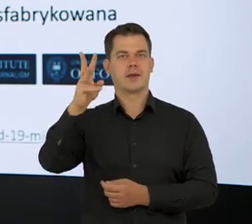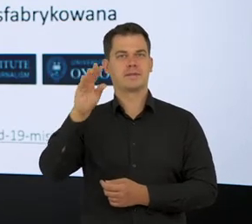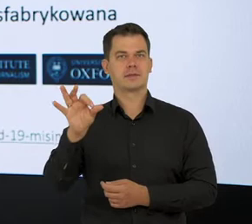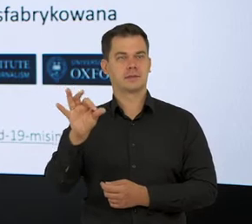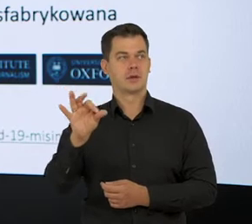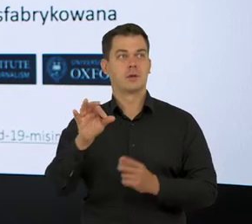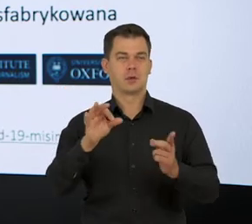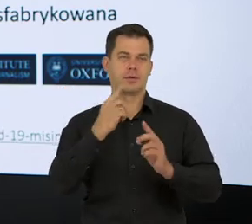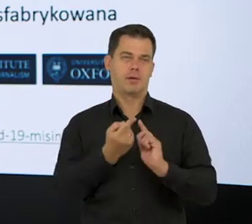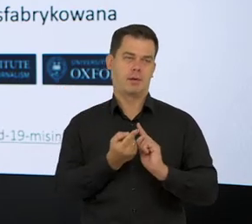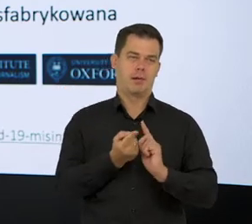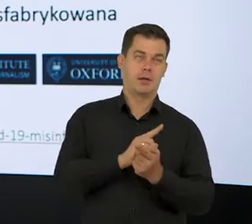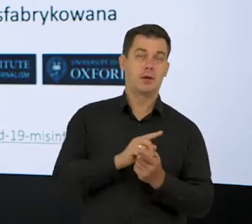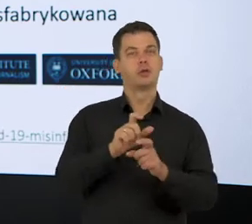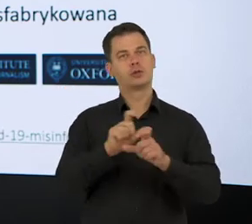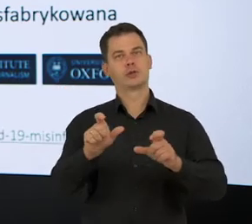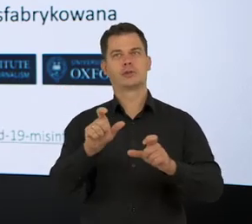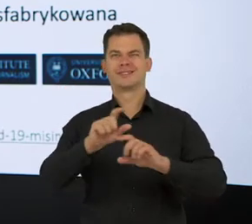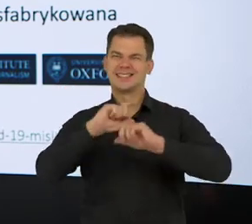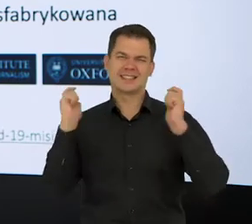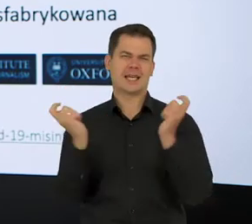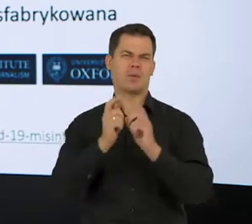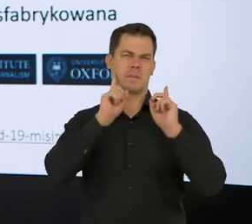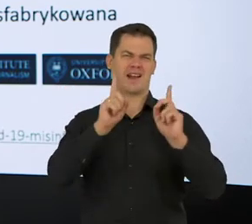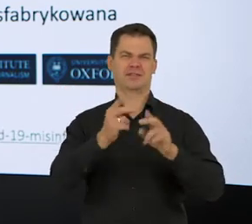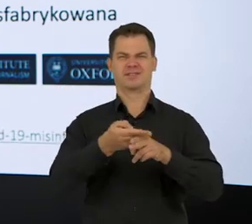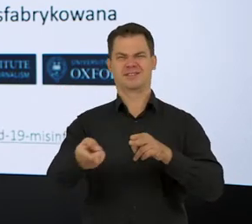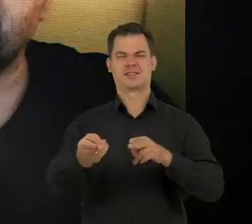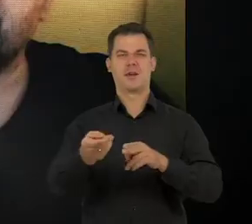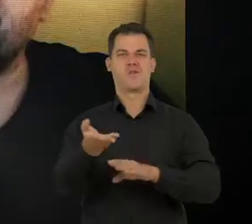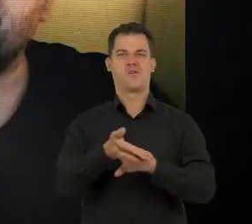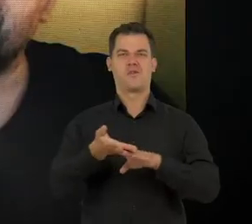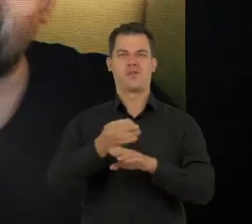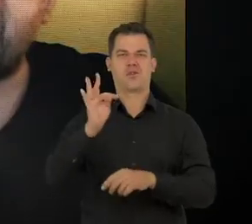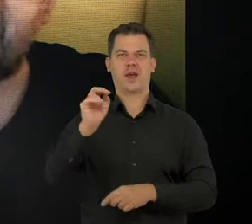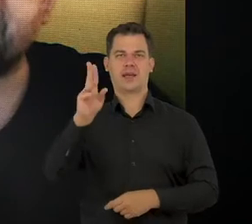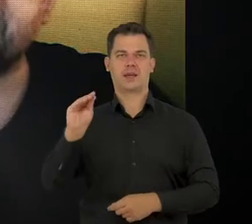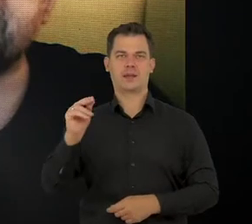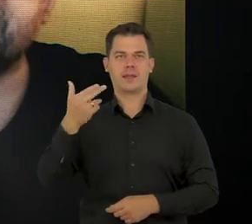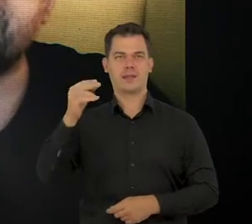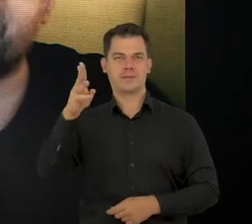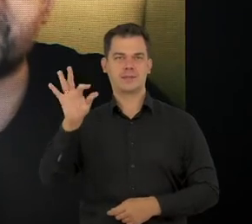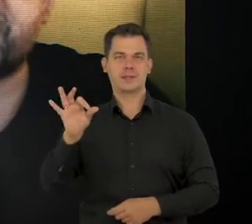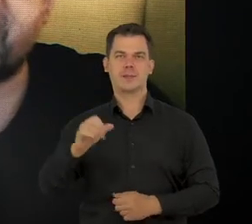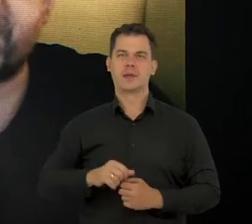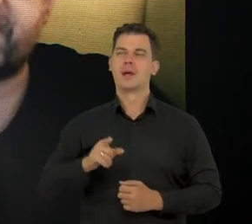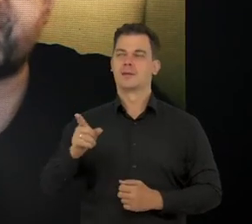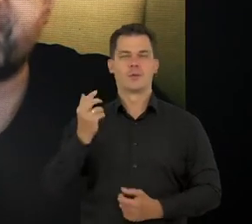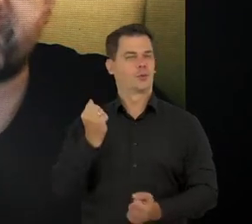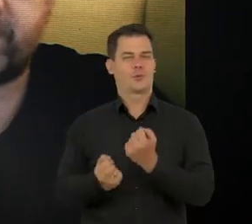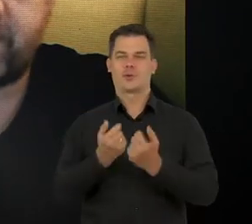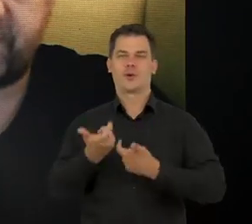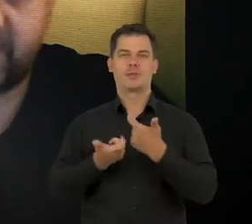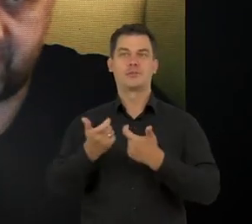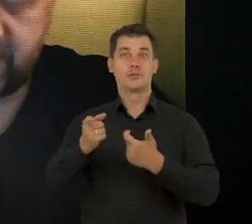zainteresowaniem? Te rekonfigurowane czy te stworzone od nowa? Czy coś wiadomo na ten temat? Trudno jest coś stworzyć od nowa, żeby